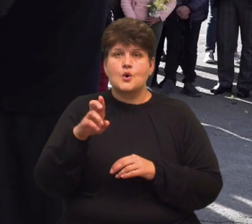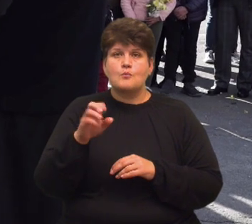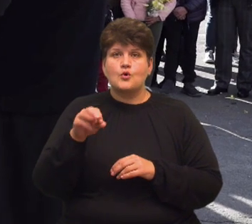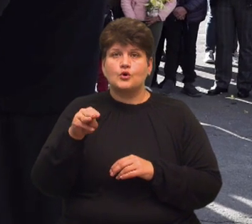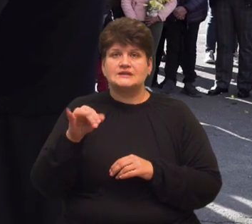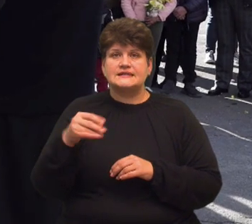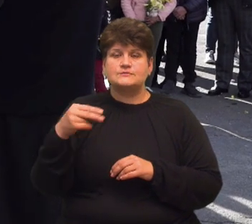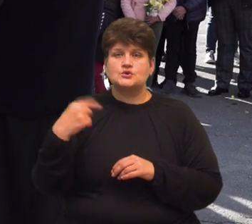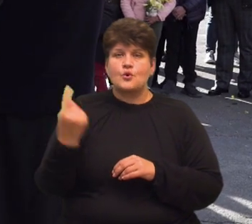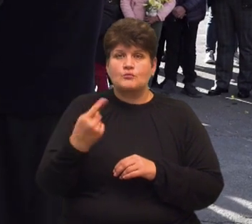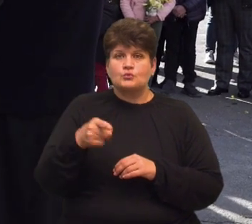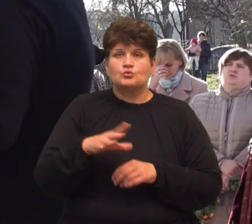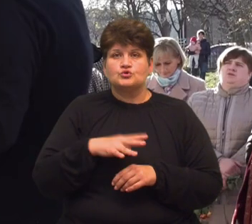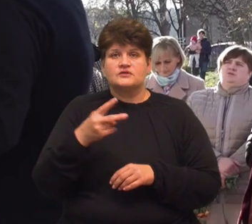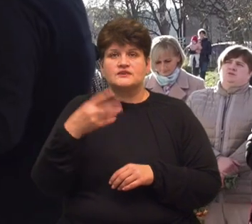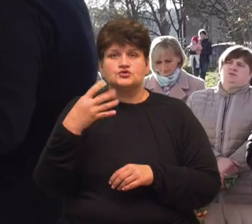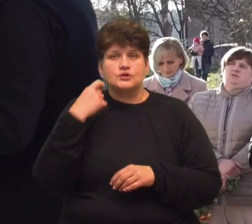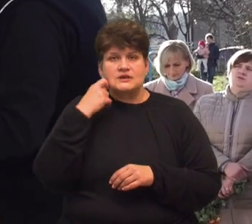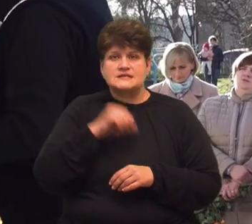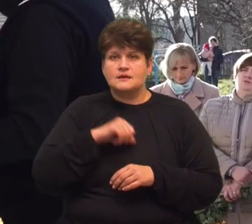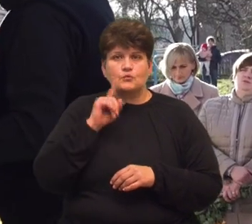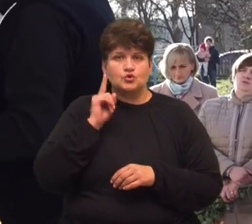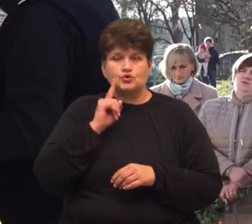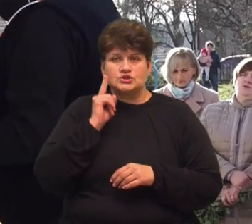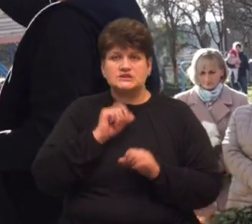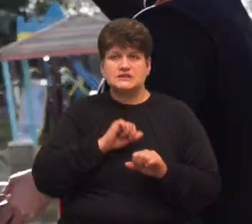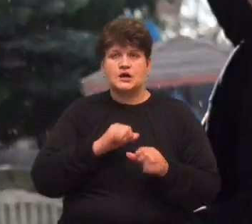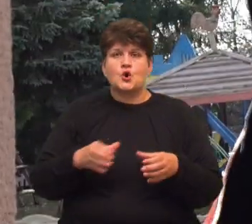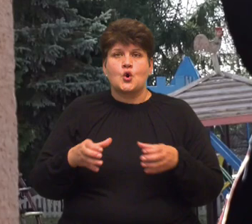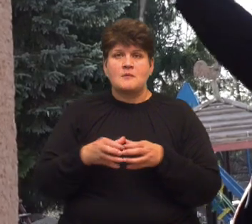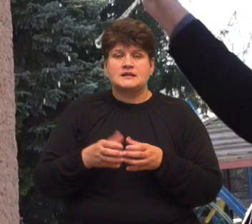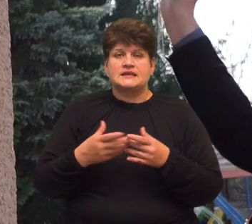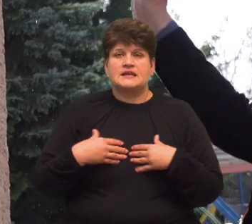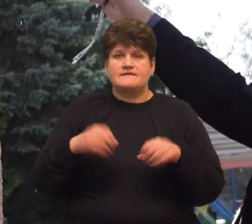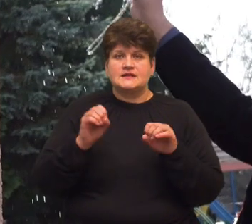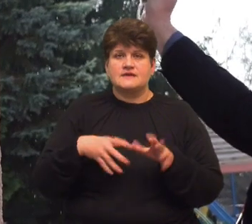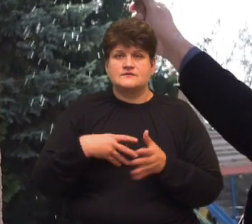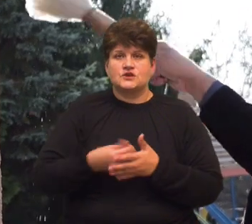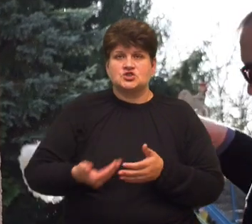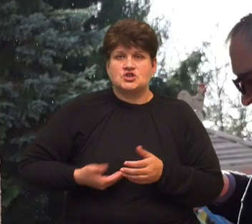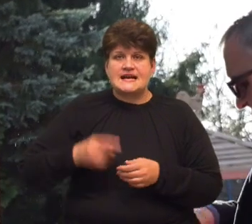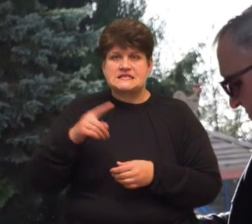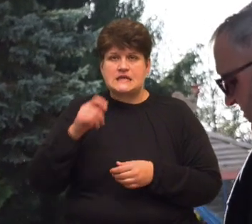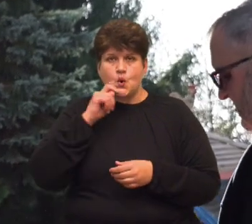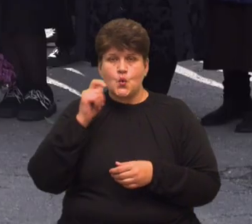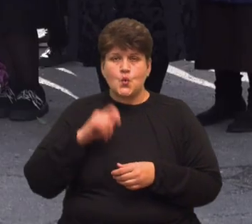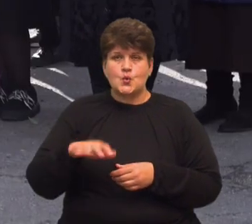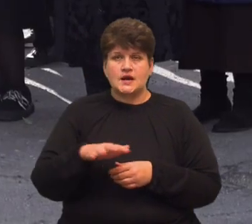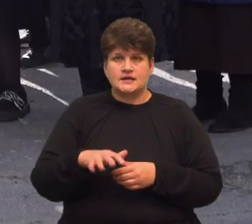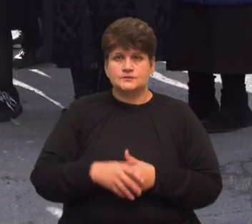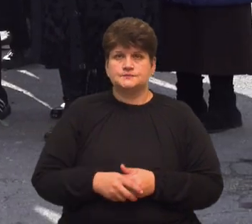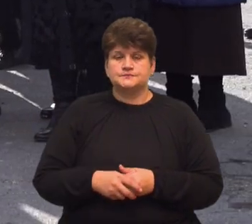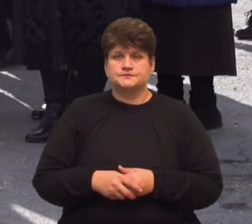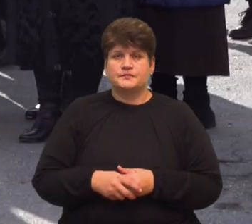момент йому було 24 роки і це наймолодший захисник з громади, який віддав своє життя за Україну, розповів голова Залозецької громади Андрій Нога.